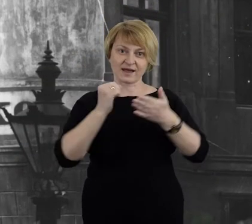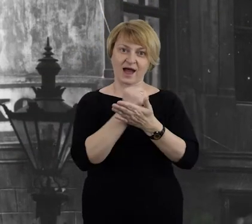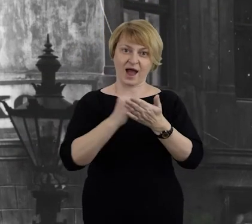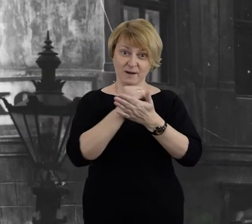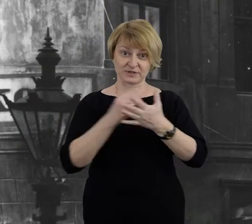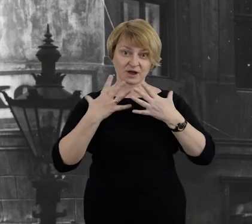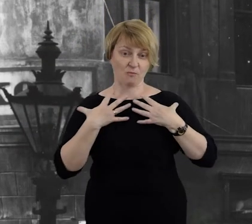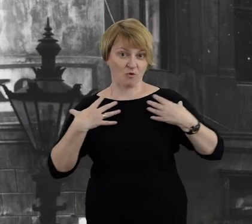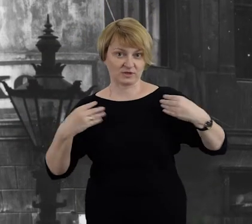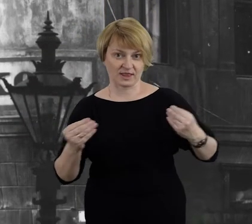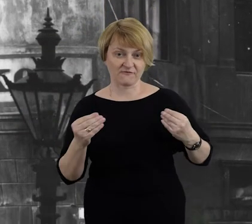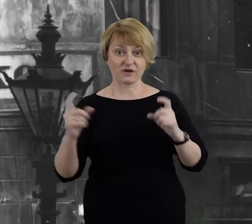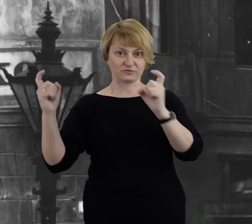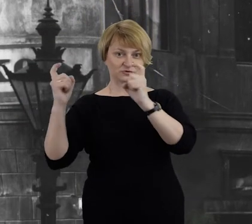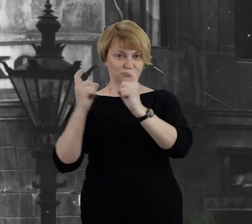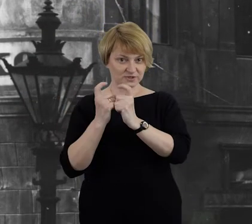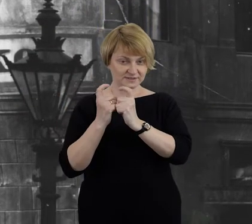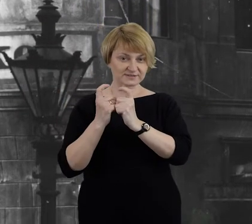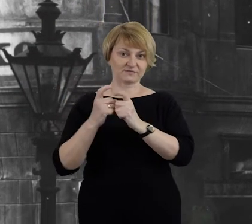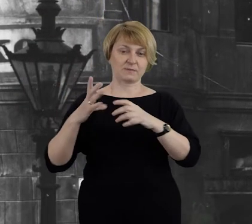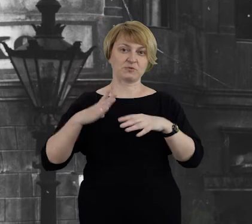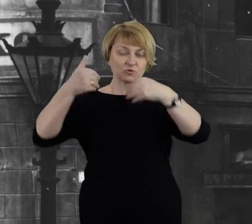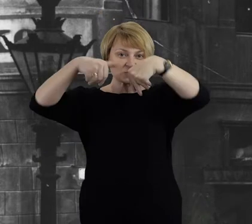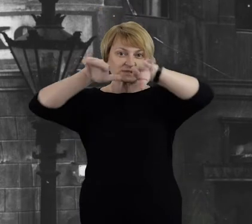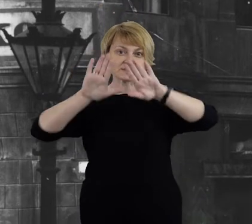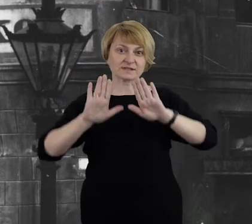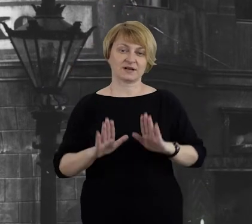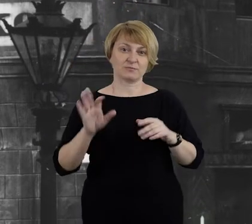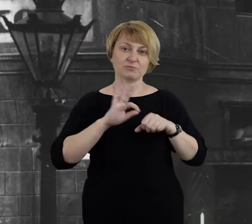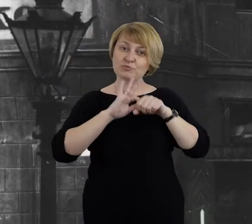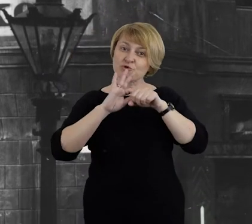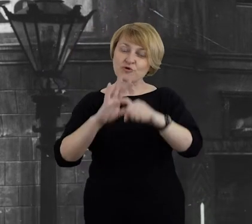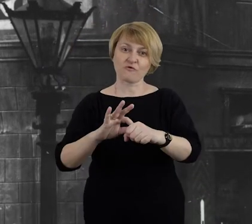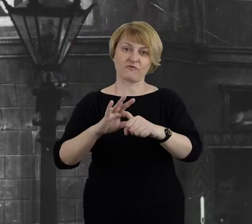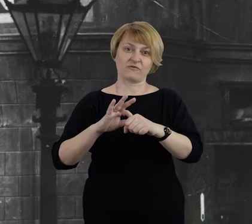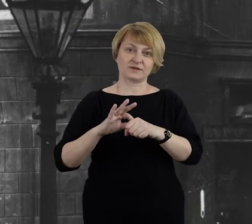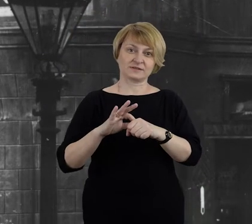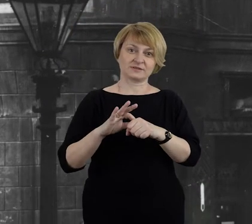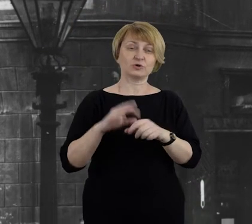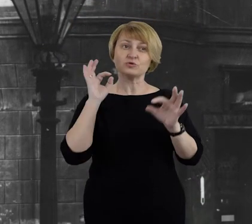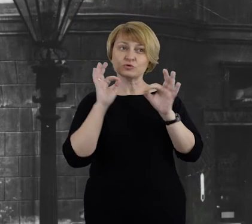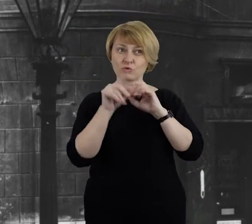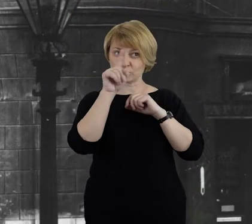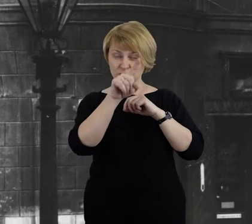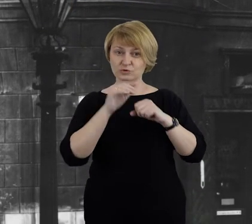Lwem, ale w jej sąsiedztwie znajdował się sklep prowadzony przez